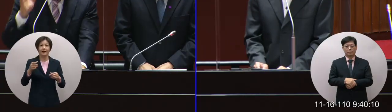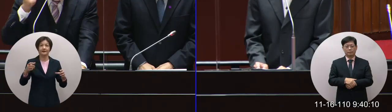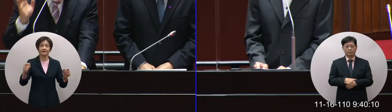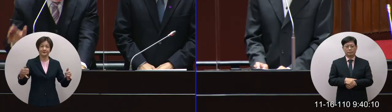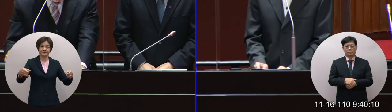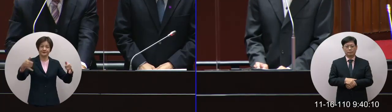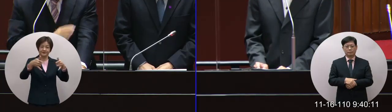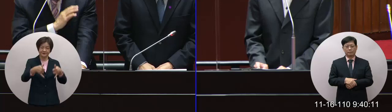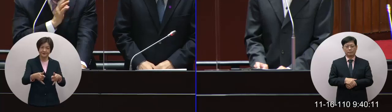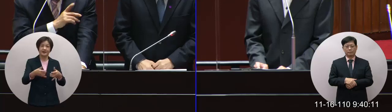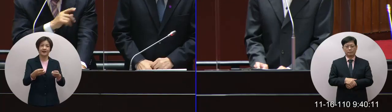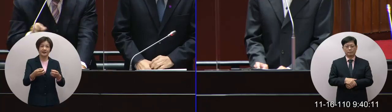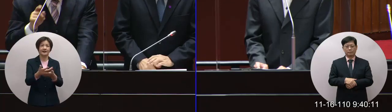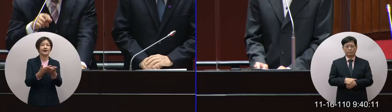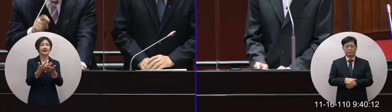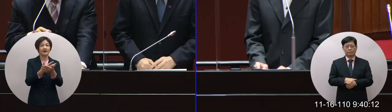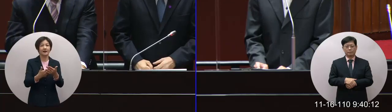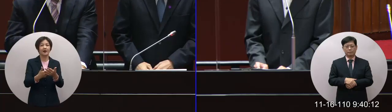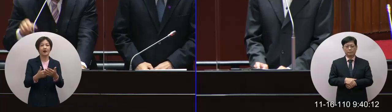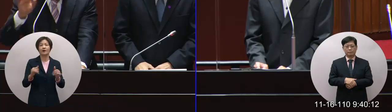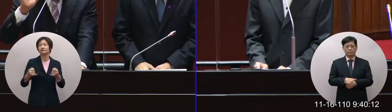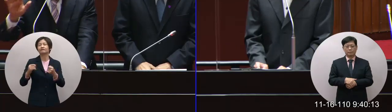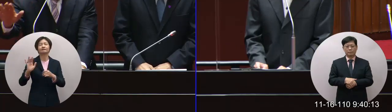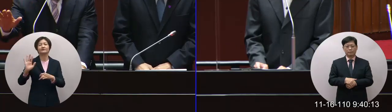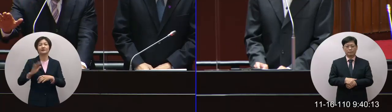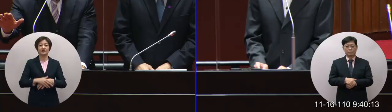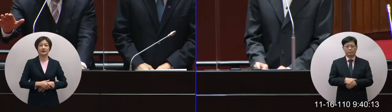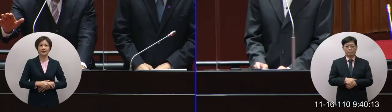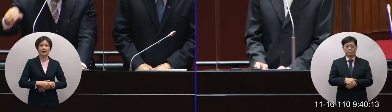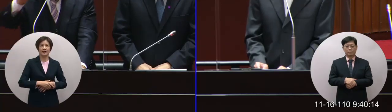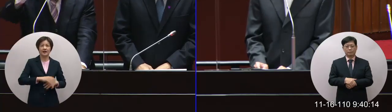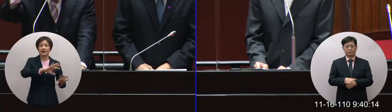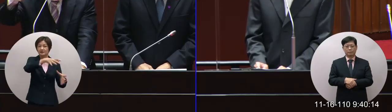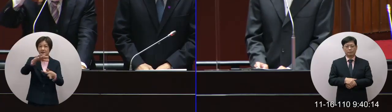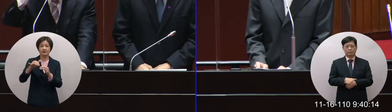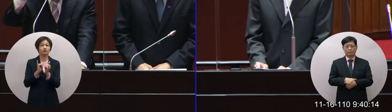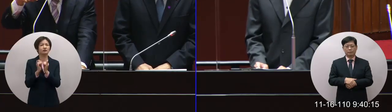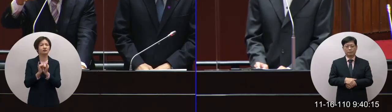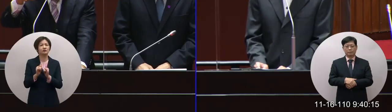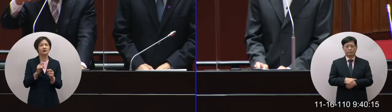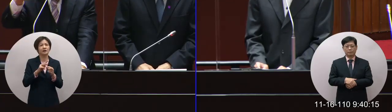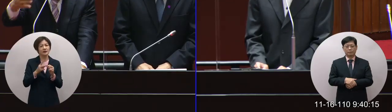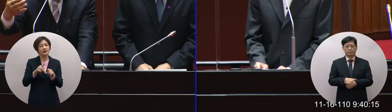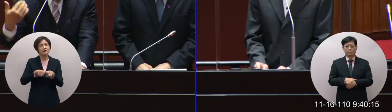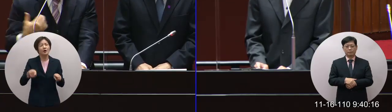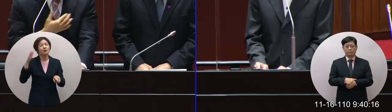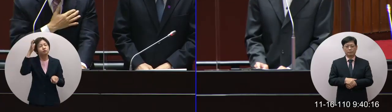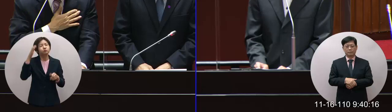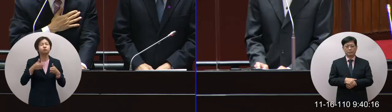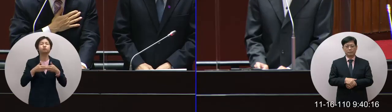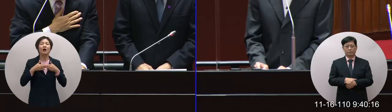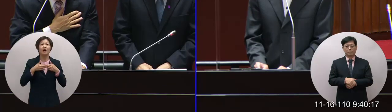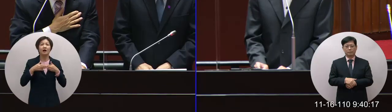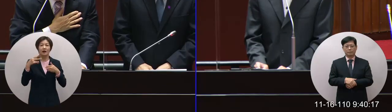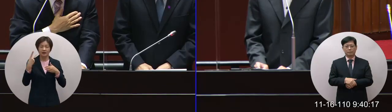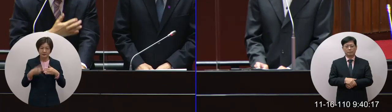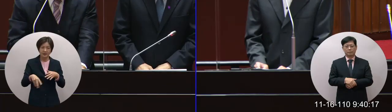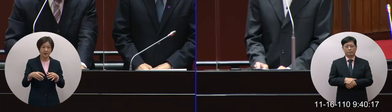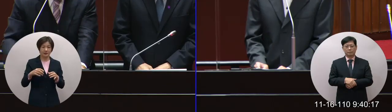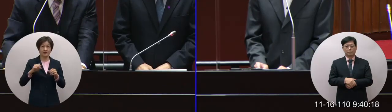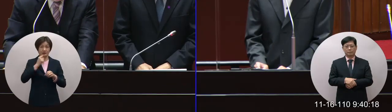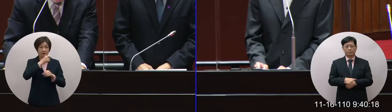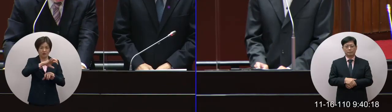那所有世界上的人民都希望和平那區域的和平更是關係著台灣